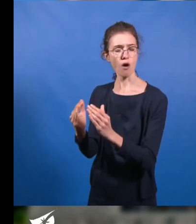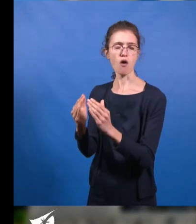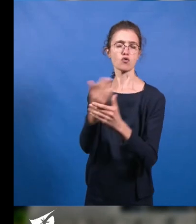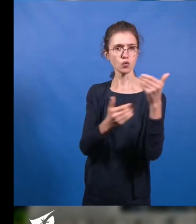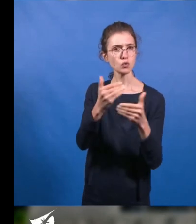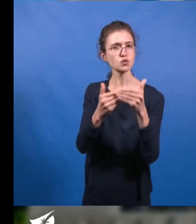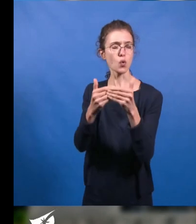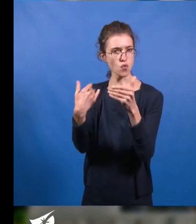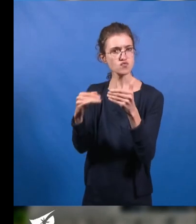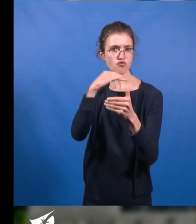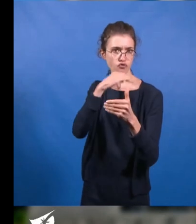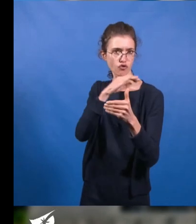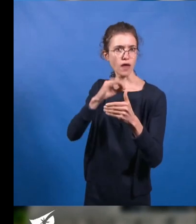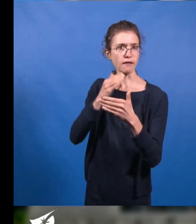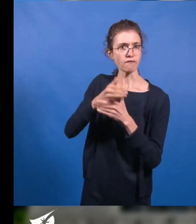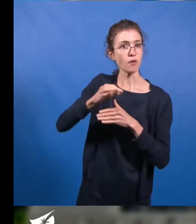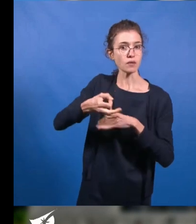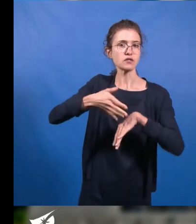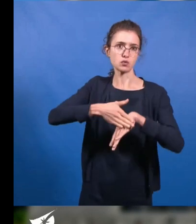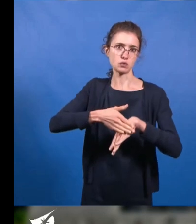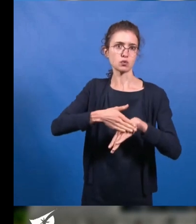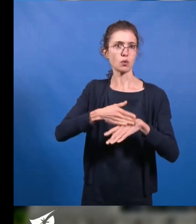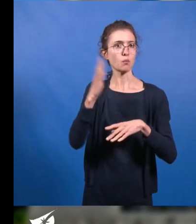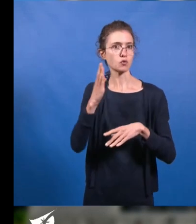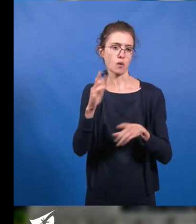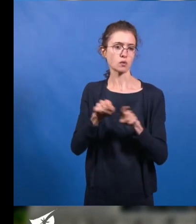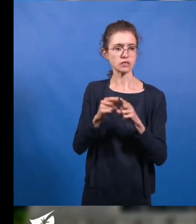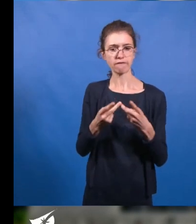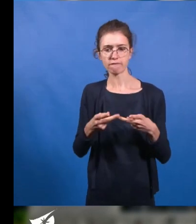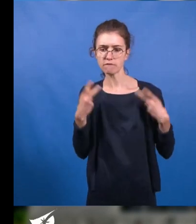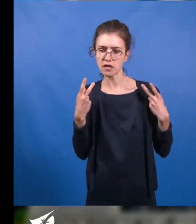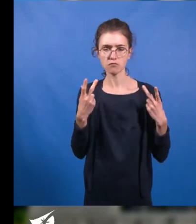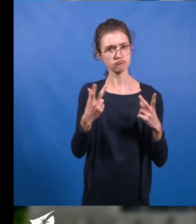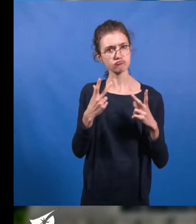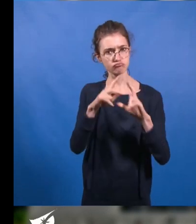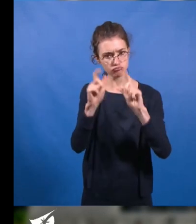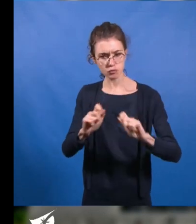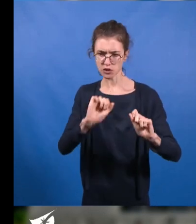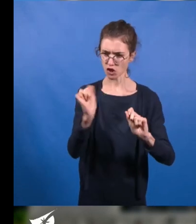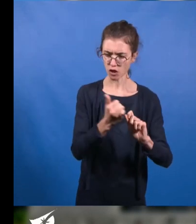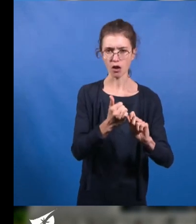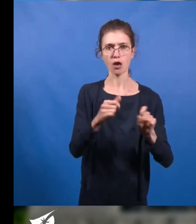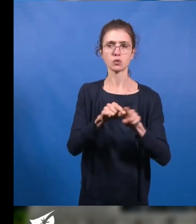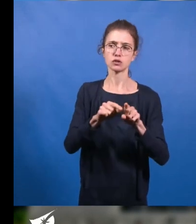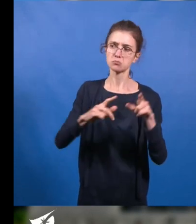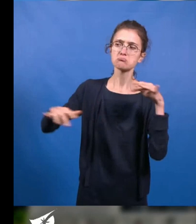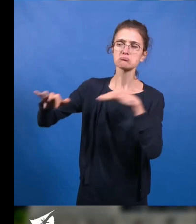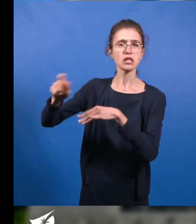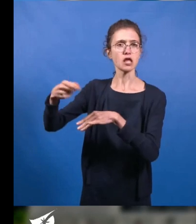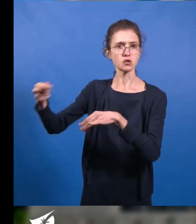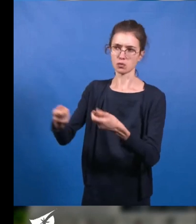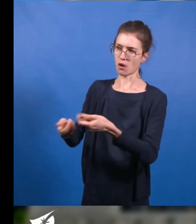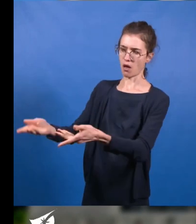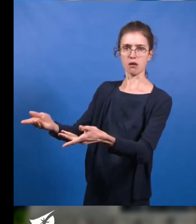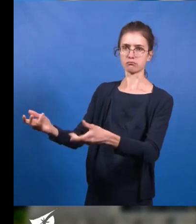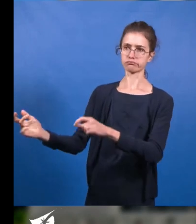'accompagner de cadres de vie respectueux, avec une verticalité choisie et en incluant des espaces naturels rendus à la nature.